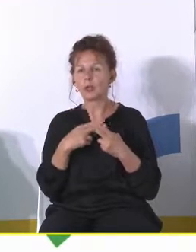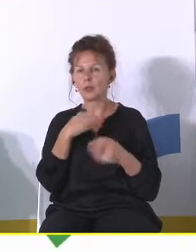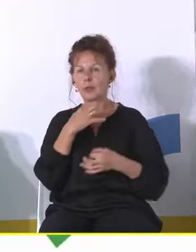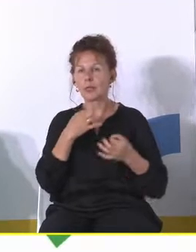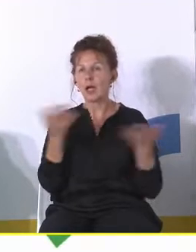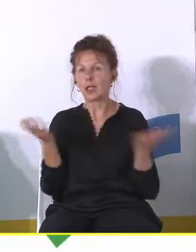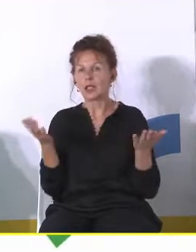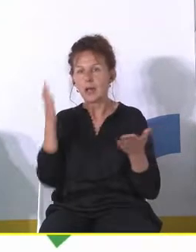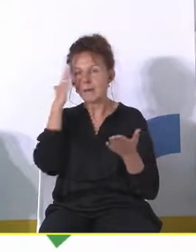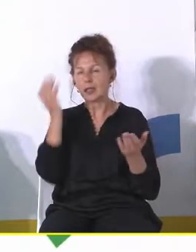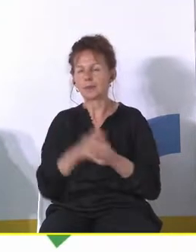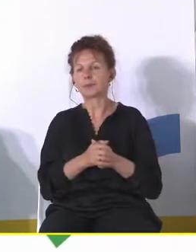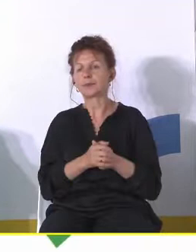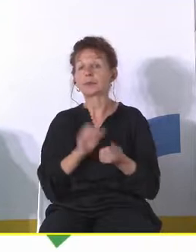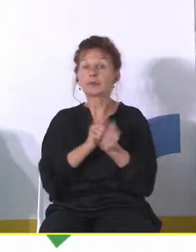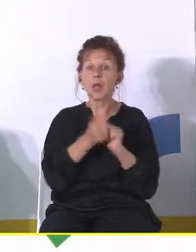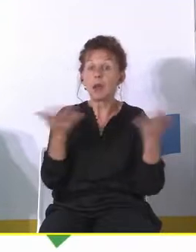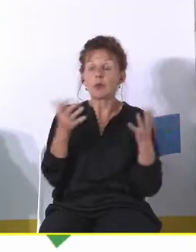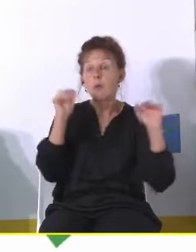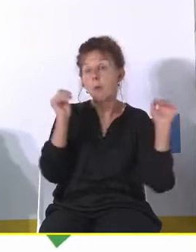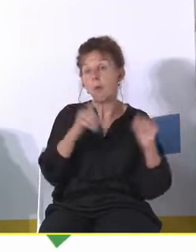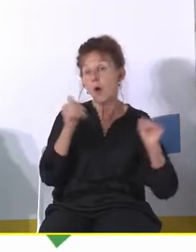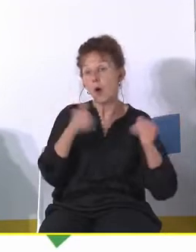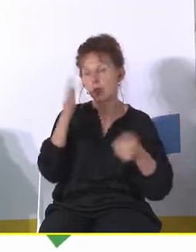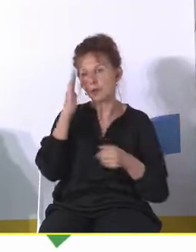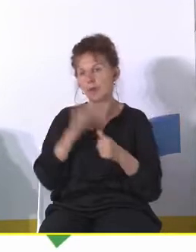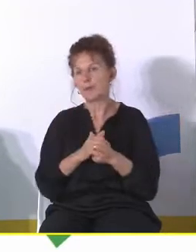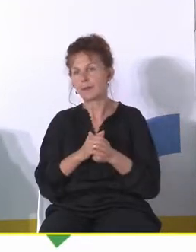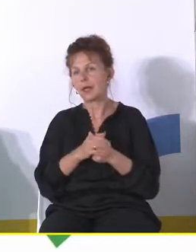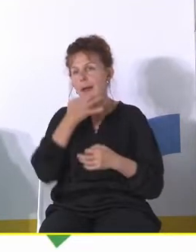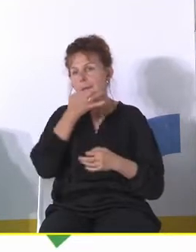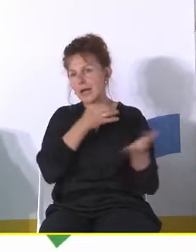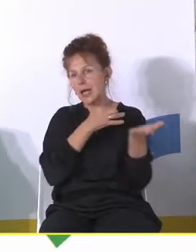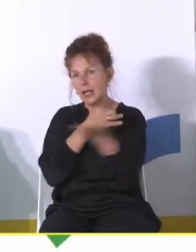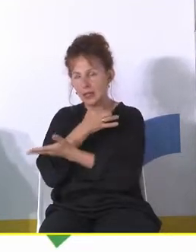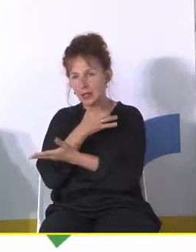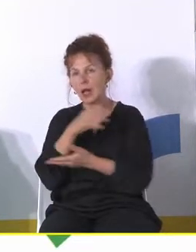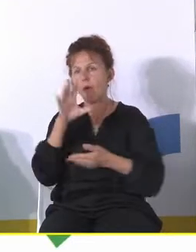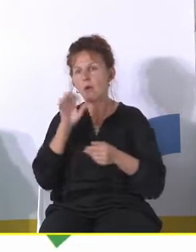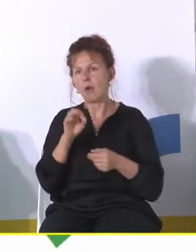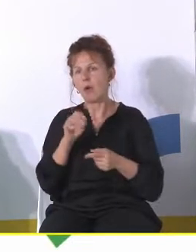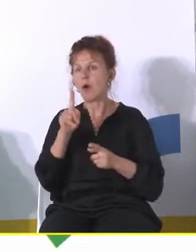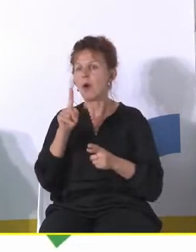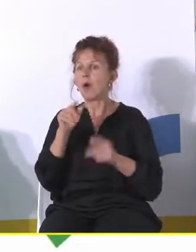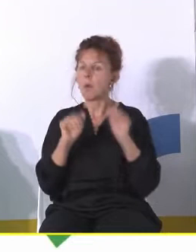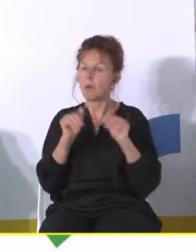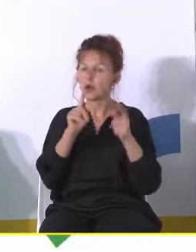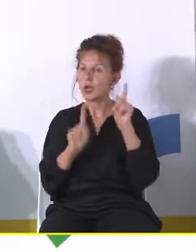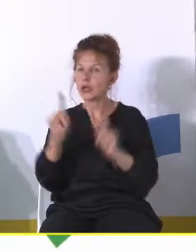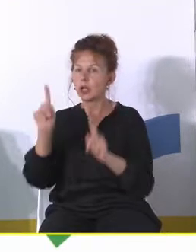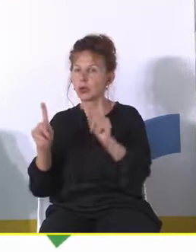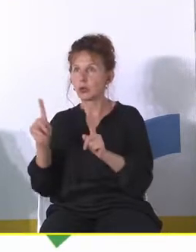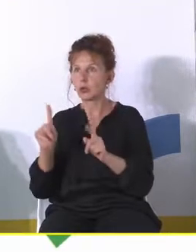pytanie, gdzie mamy mieszkać albo gdzie możemy mieszkać, tak? Zadam Państwu takie pytanie, bo może dla niektórych będzie